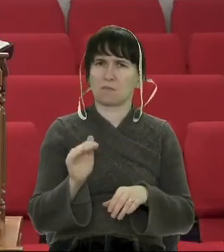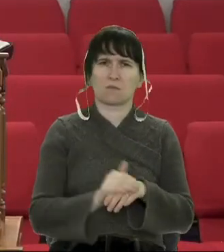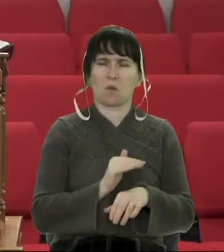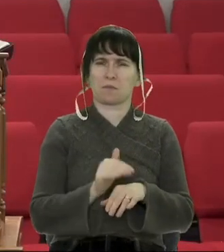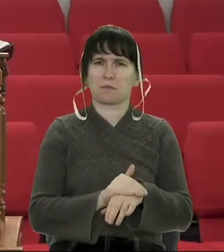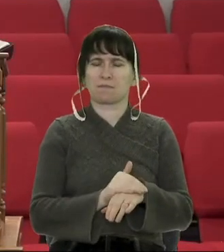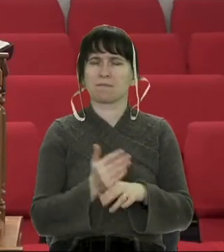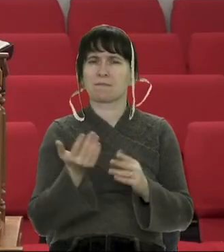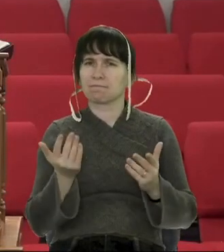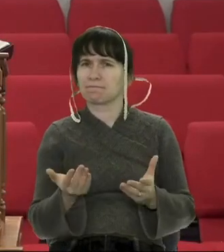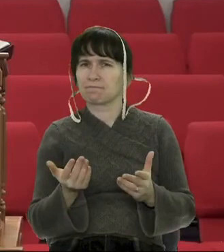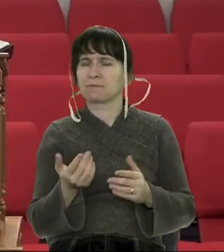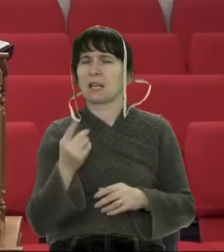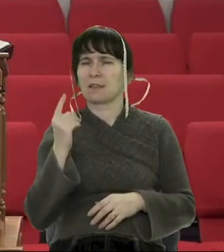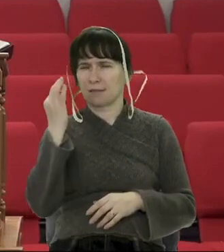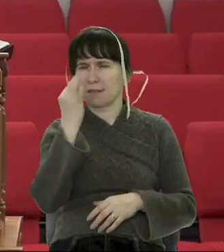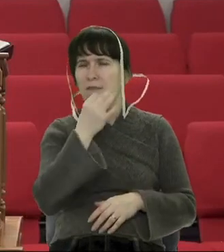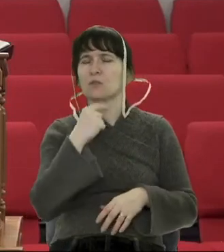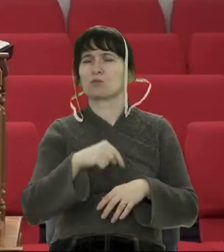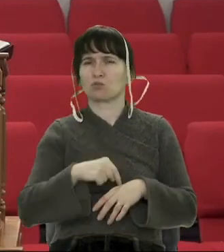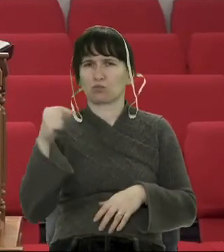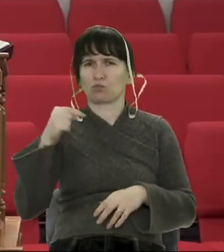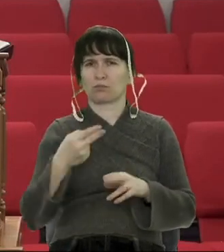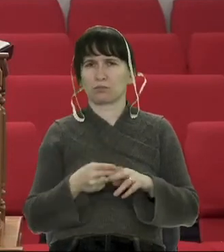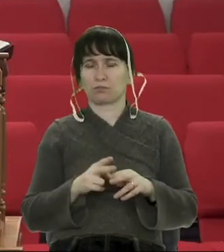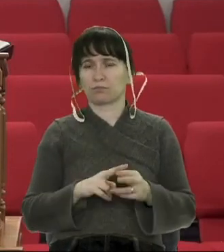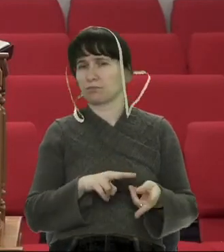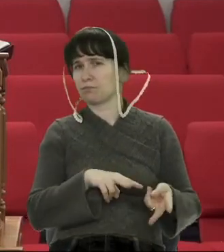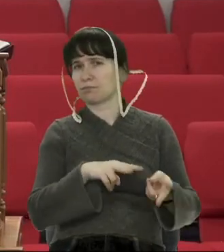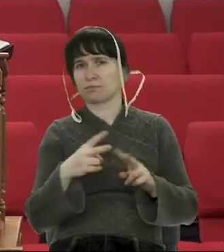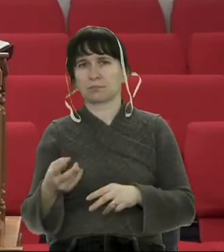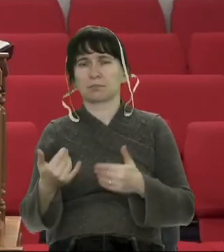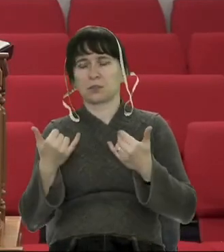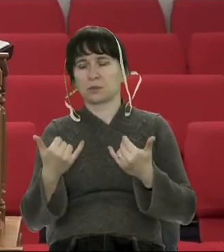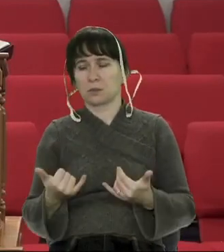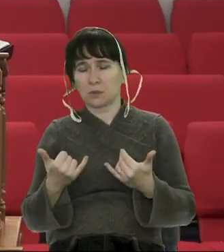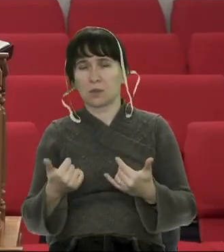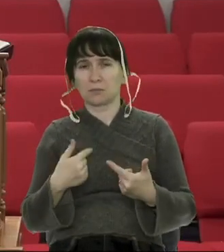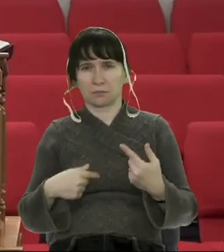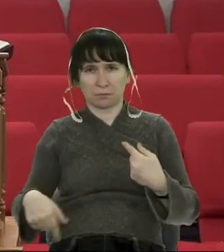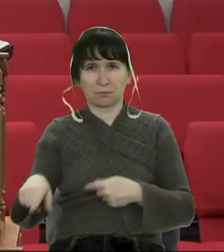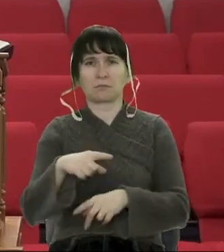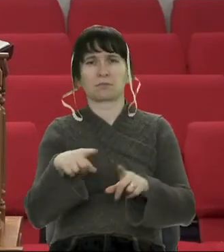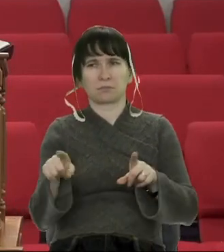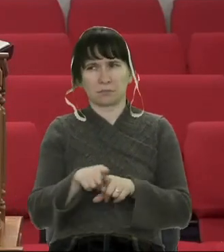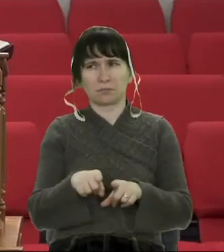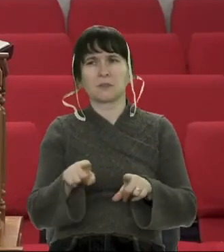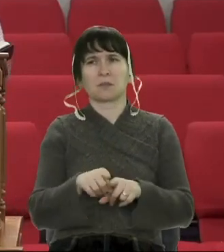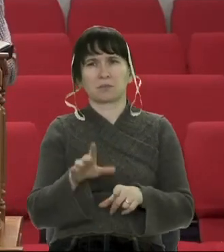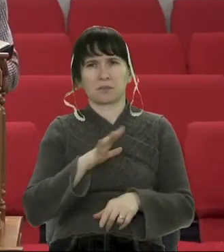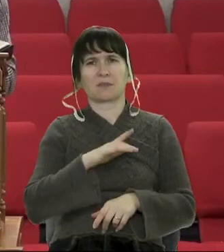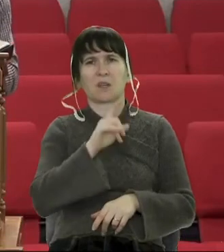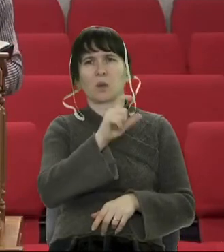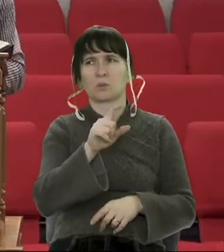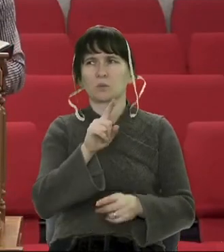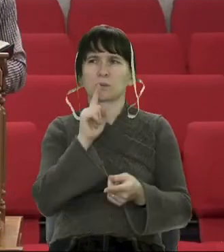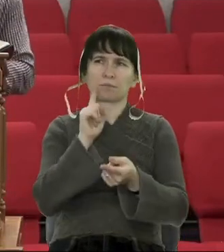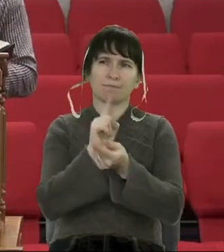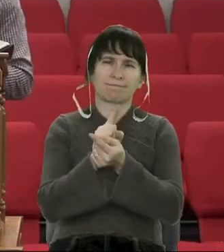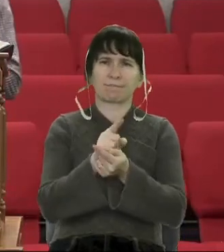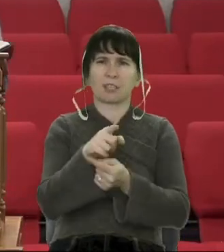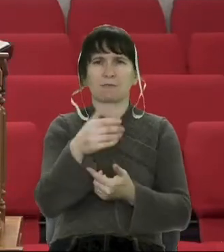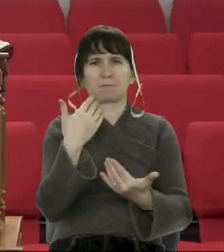І він мав це розпізнання. І всогодені в нашому житті можуть бути люди, які говорять нам не зовсім приємні речі.